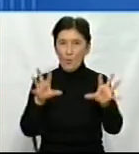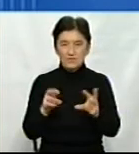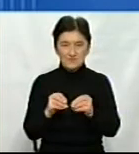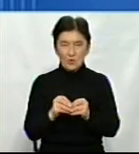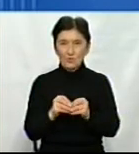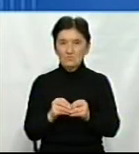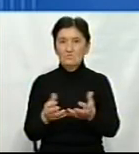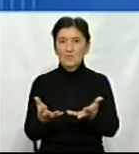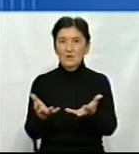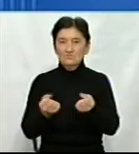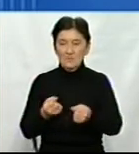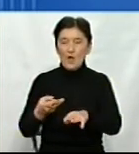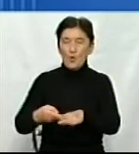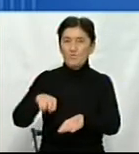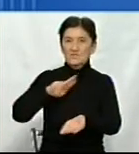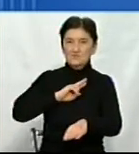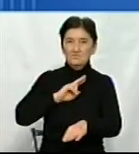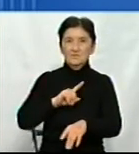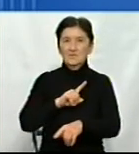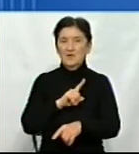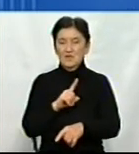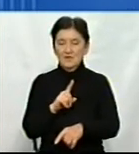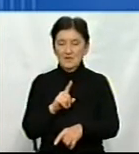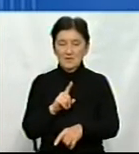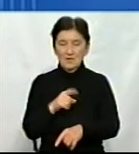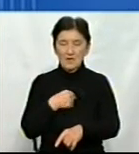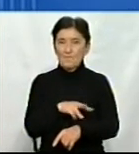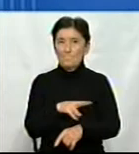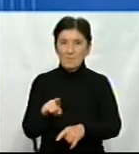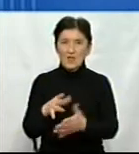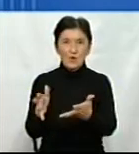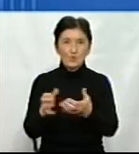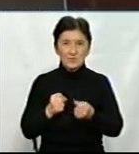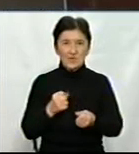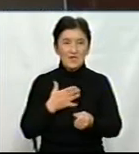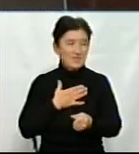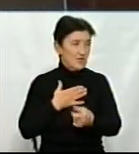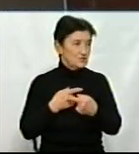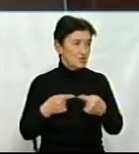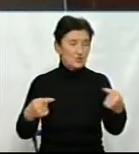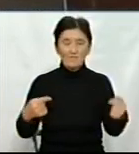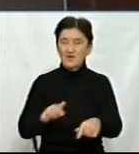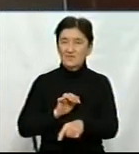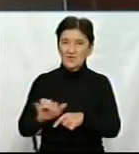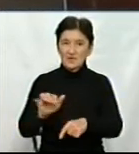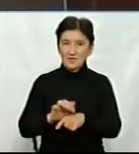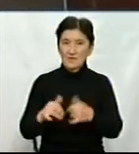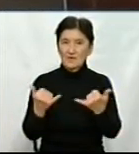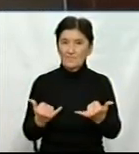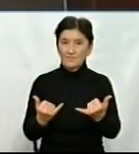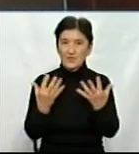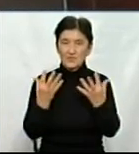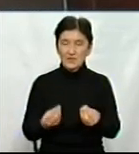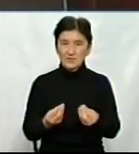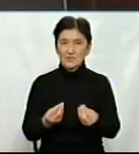компенсації за наявні бджолосім'ї. Ми отримали, наші товаровиробники, наші пасічники вже на сьогодні отримали,